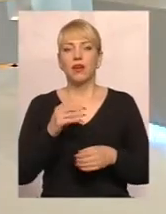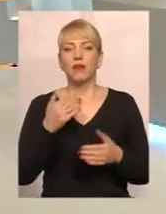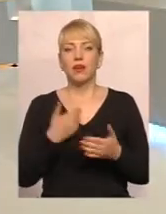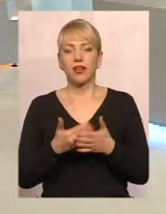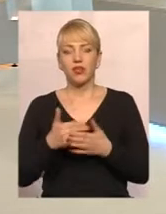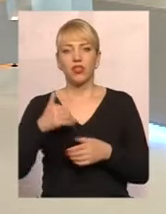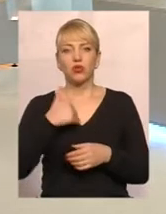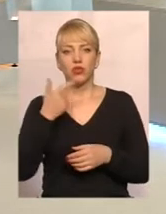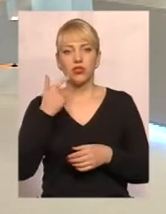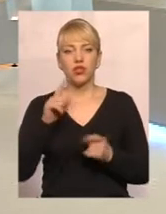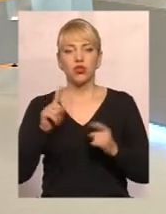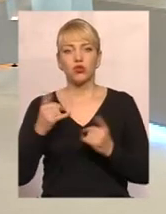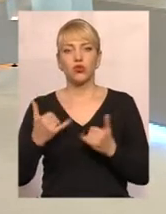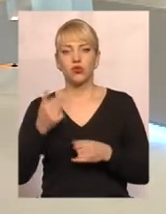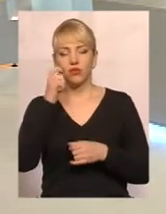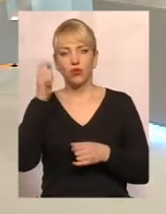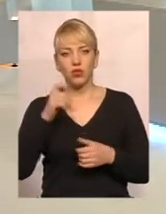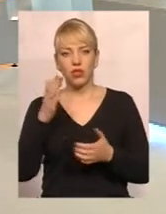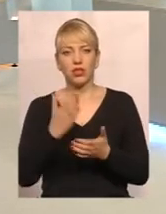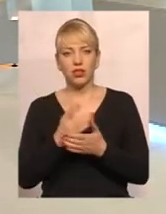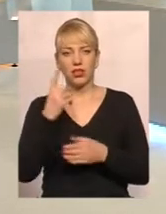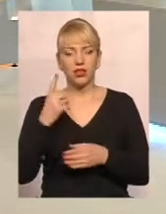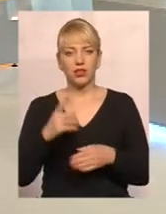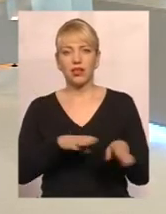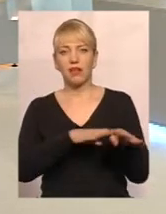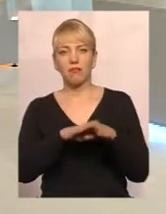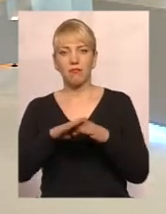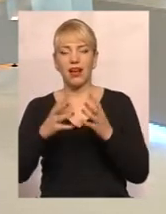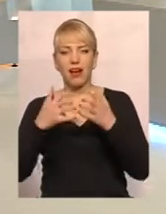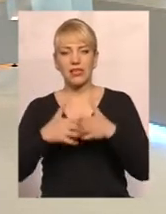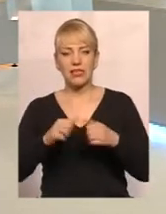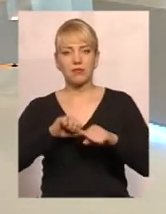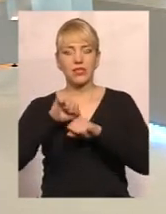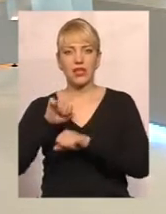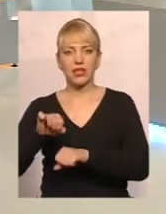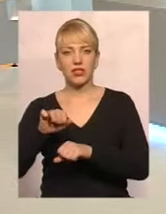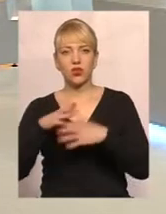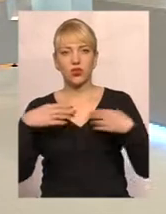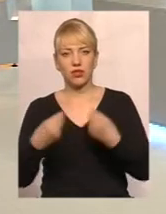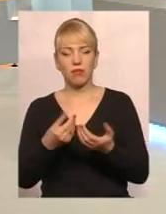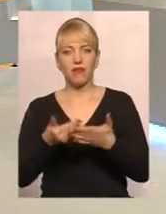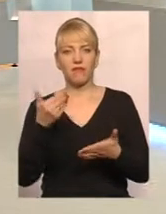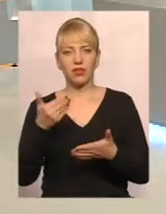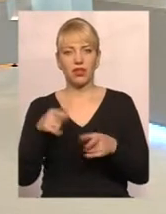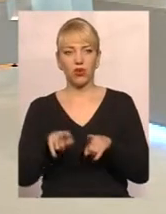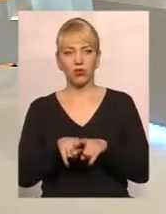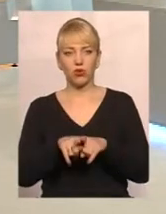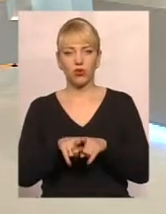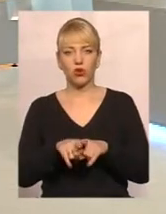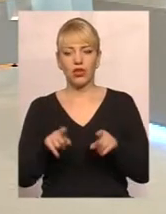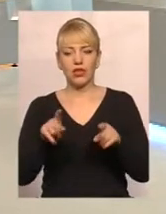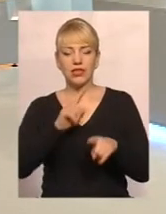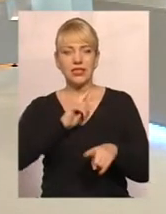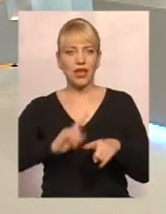хочеться зазначити, що сьогодні в Україні існує єдиний механізм захисту сімей від такого стрімкого,